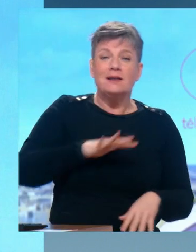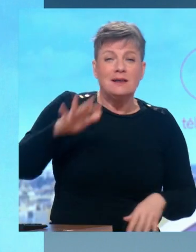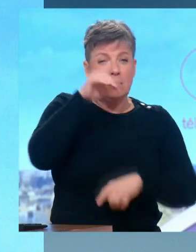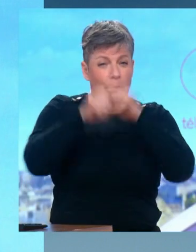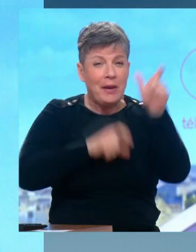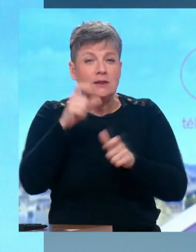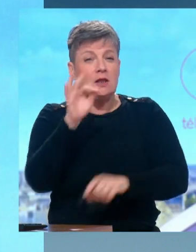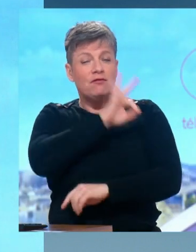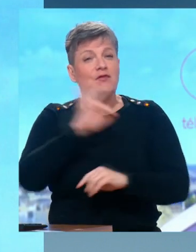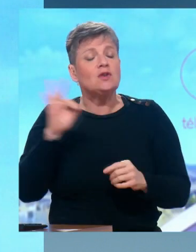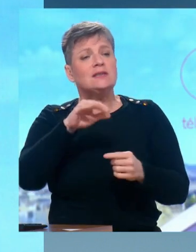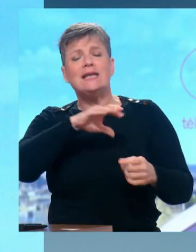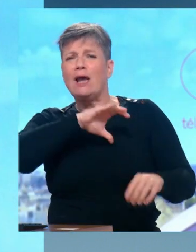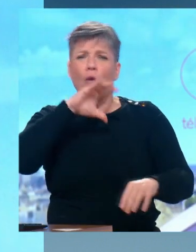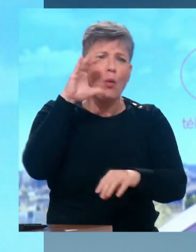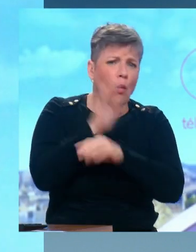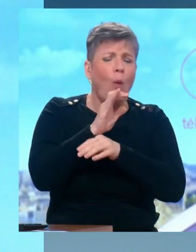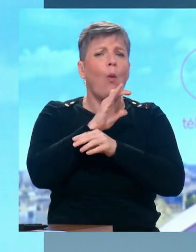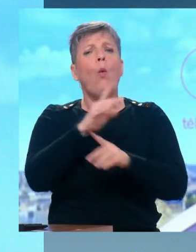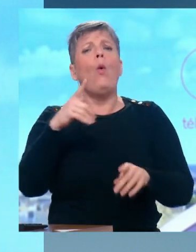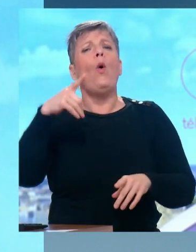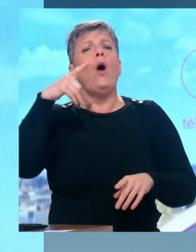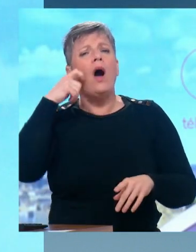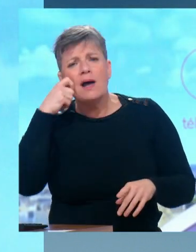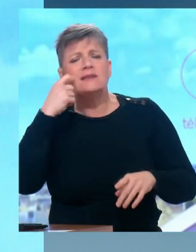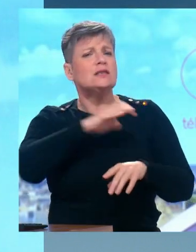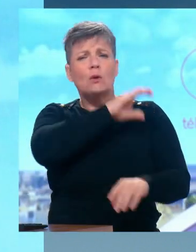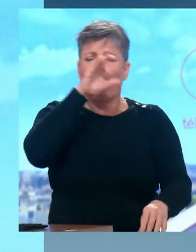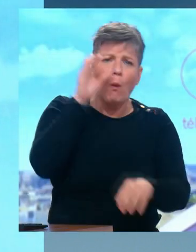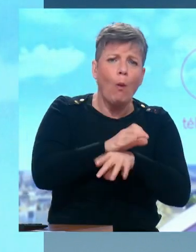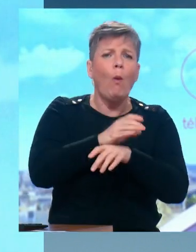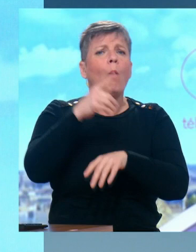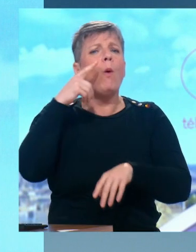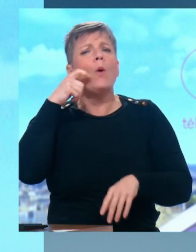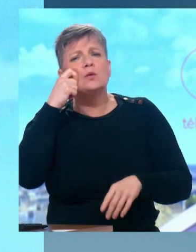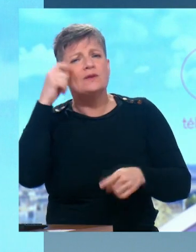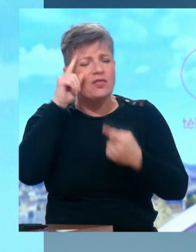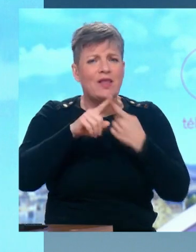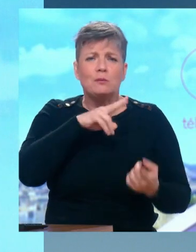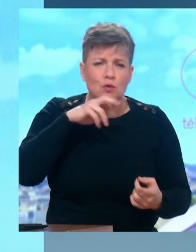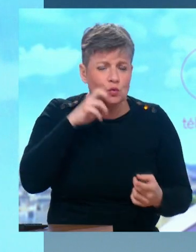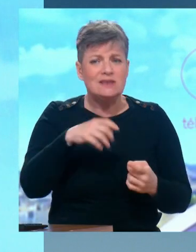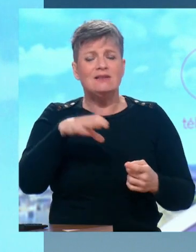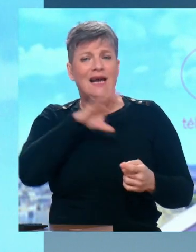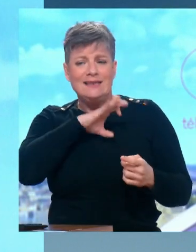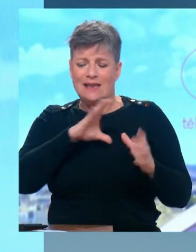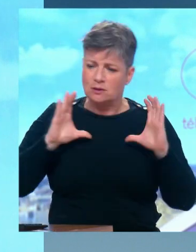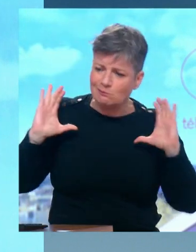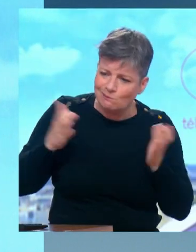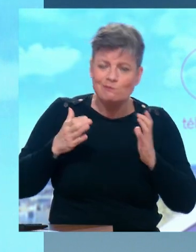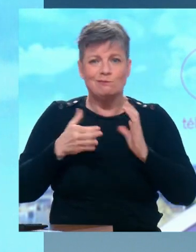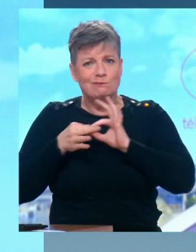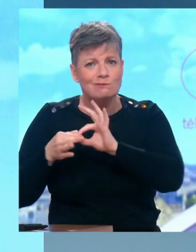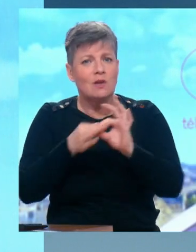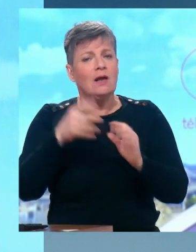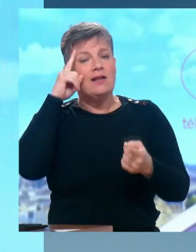contre le racisme, pour un cessez-le-feu, pour un cessez-le-feu et pour la paix, pour une solution à deux États dans ce pays. C'est